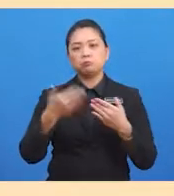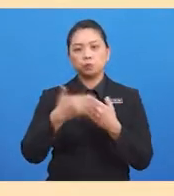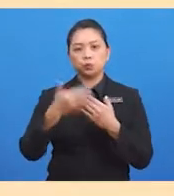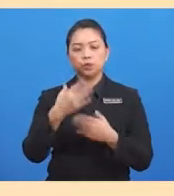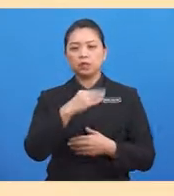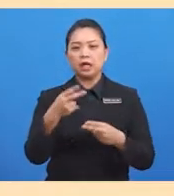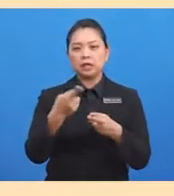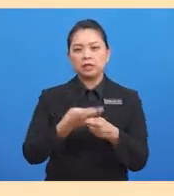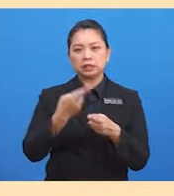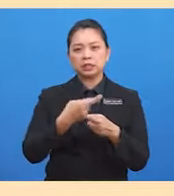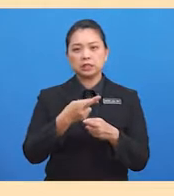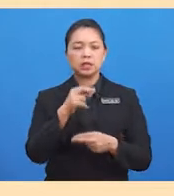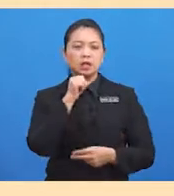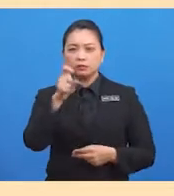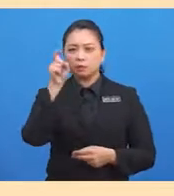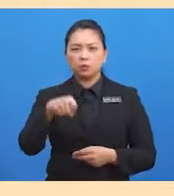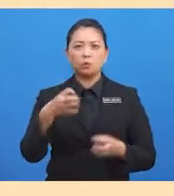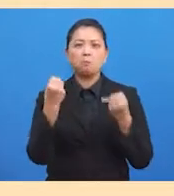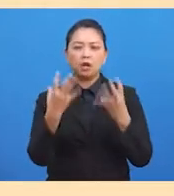banyak kegiatan ekonomi.